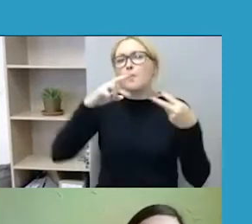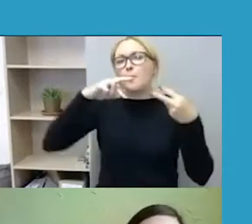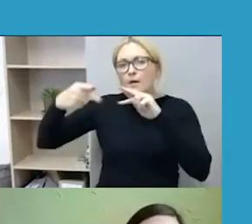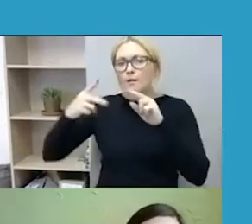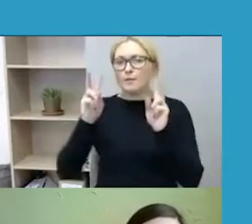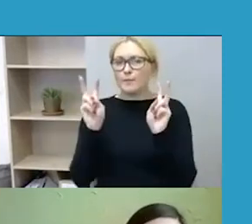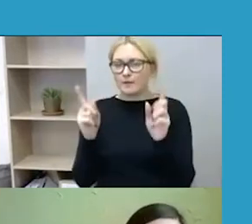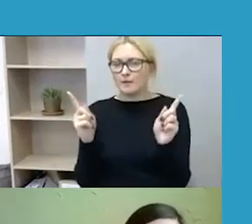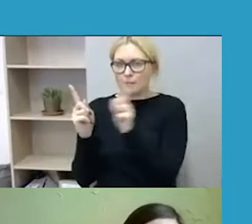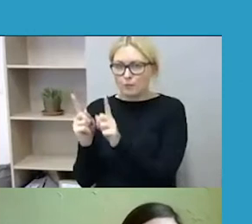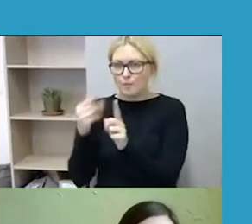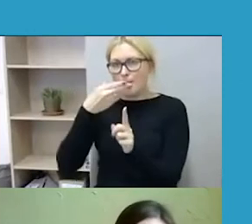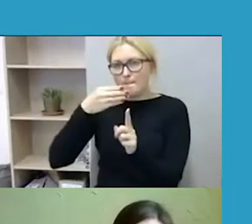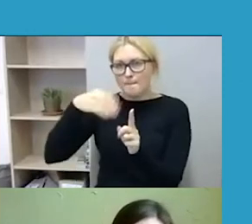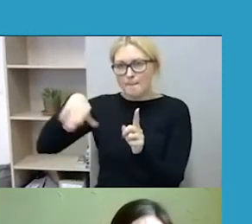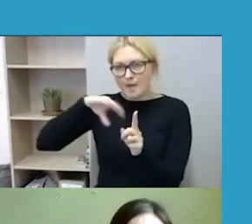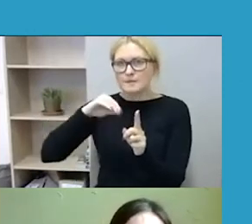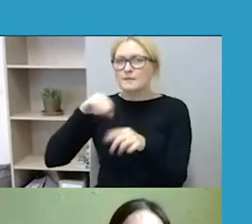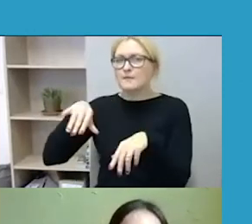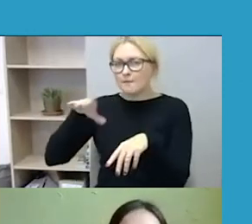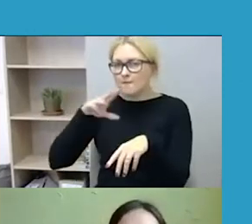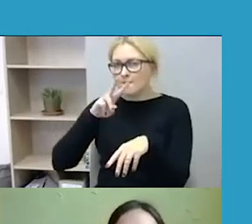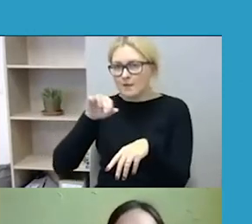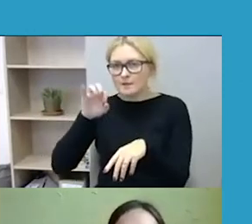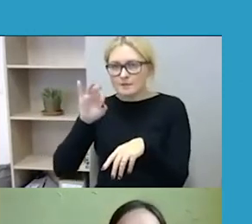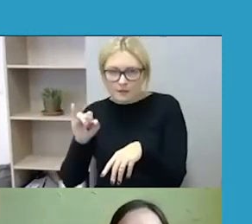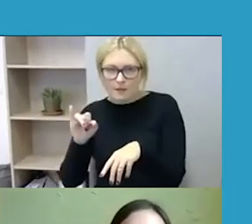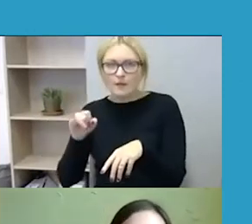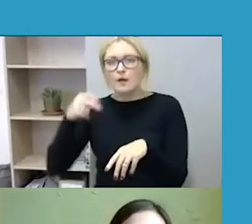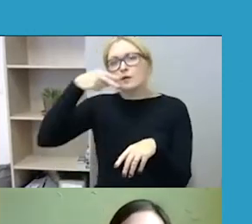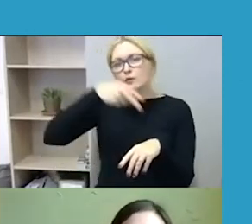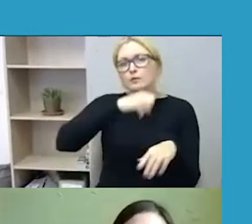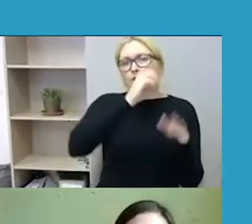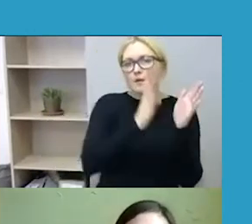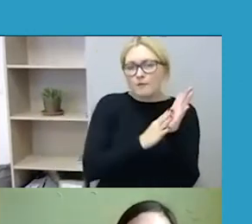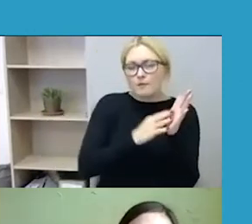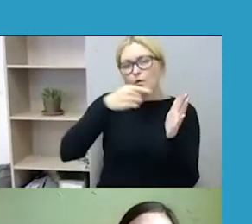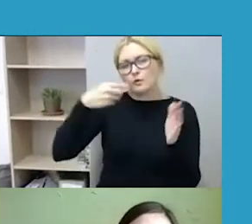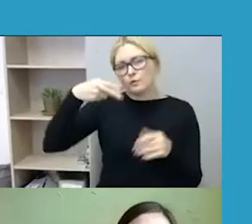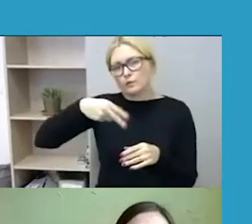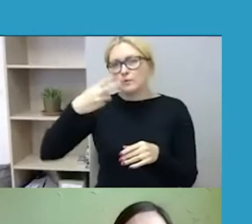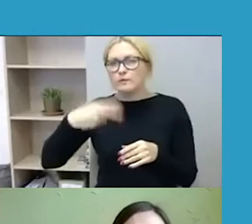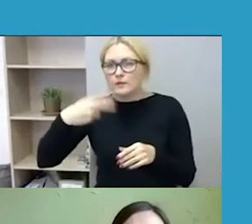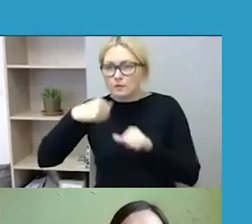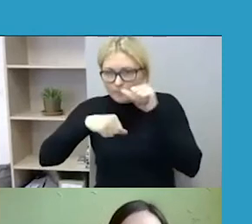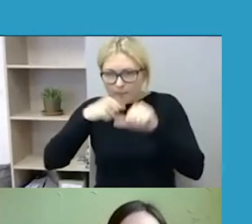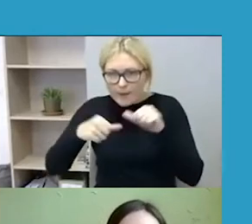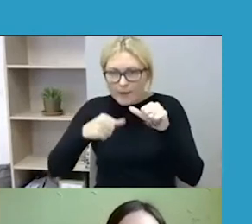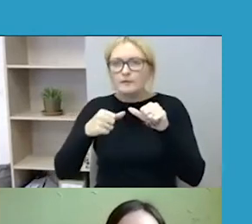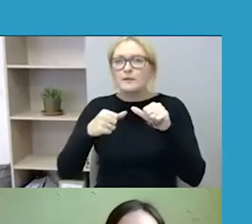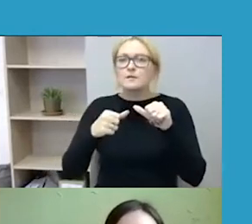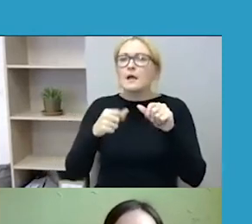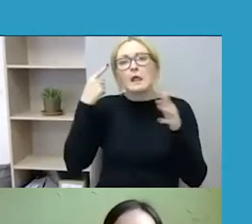2019-2020 metais. Ir išsikėlėme tikslą identifikuoti pagrindinės kliutis,